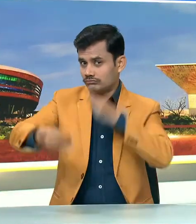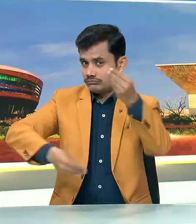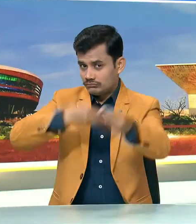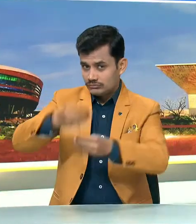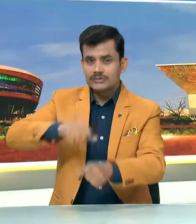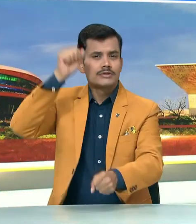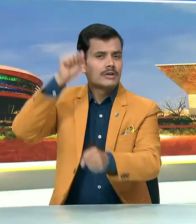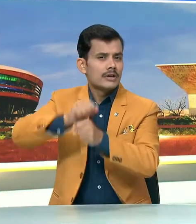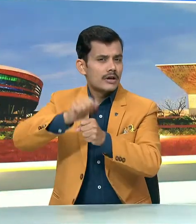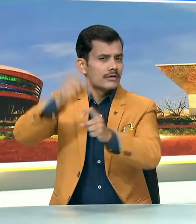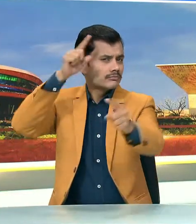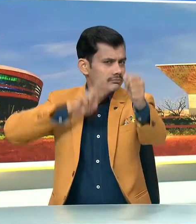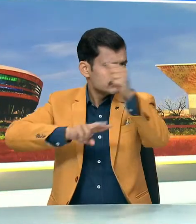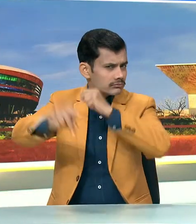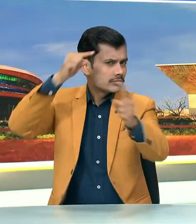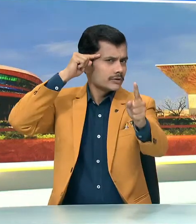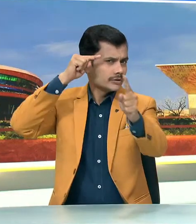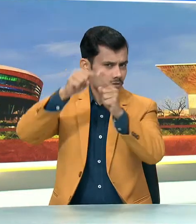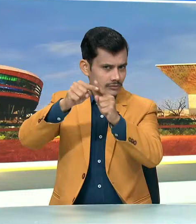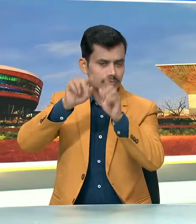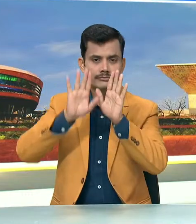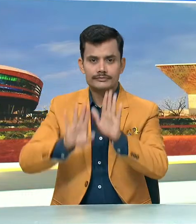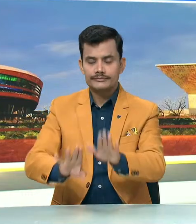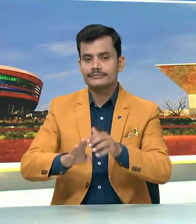कराना है इस पहल का उद्देश